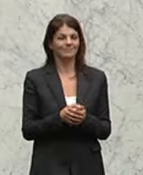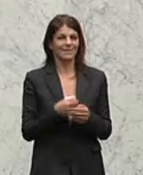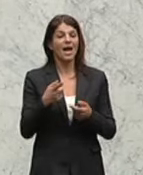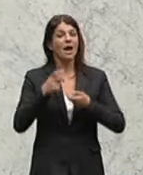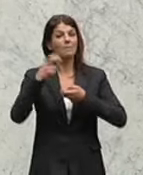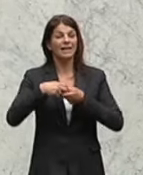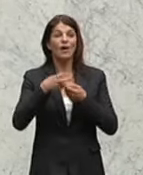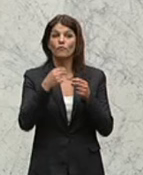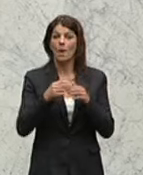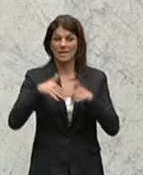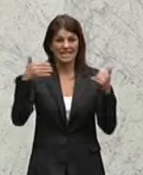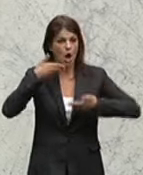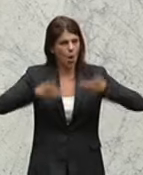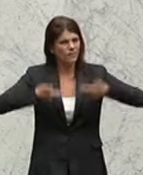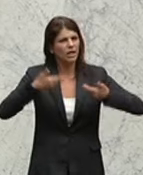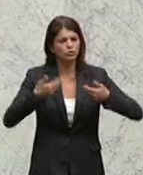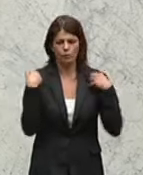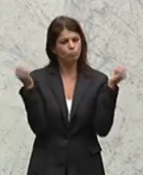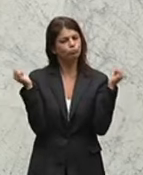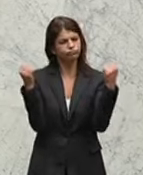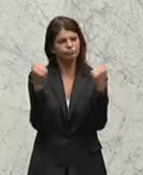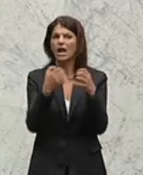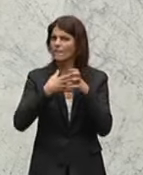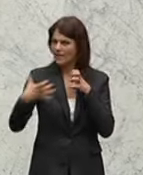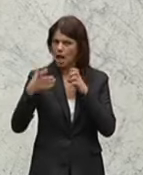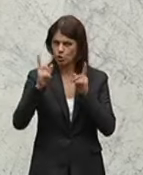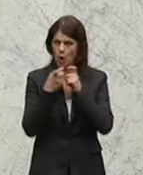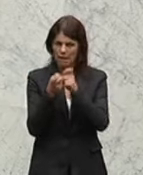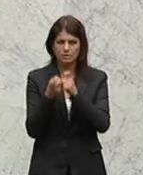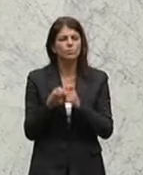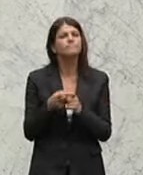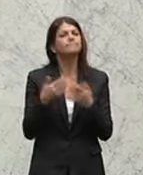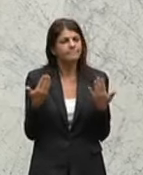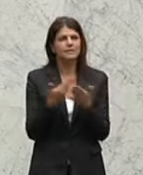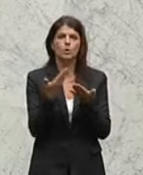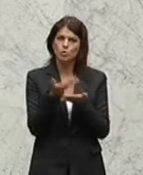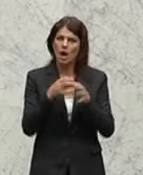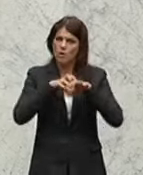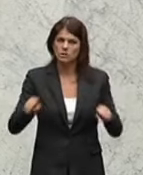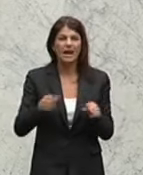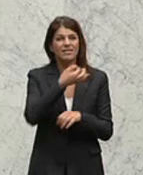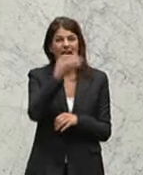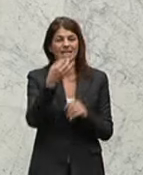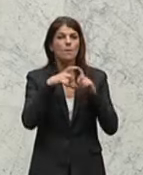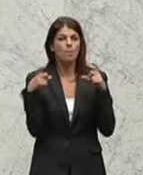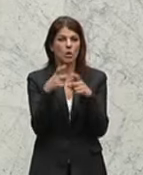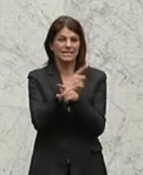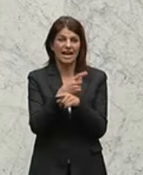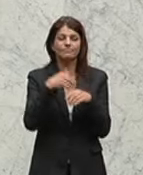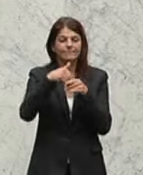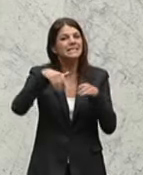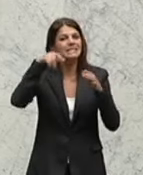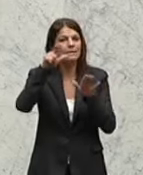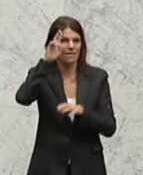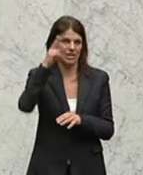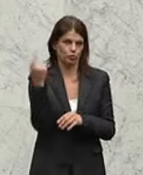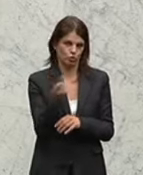Ich begrüße nun die Zuseherinnen und Zuseher, die sich von ORF 2 auf ORF 3 zugeschaltet haben. Wir berichten seit 9.05 Uhr live vom